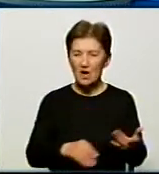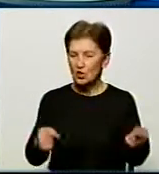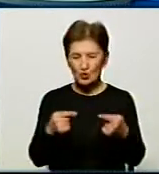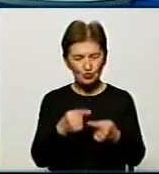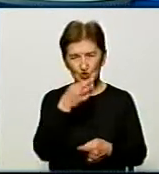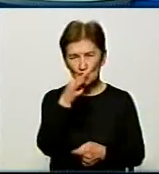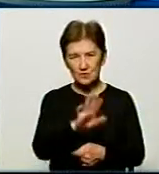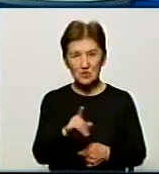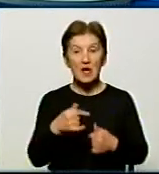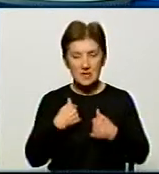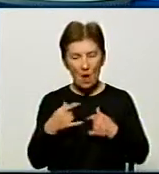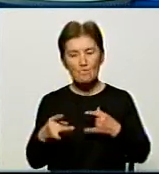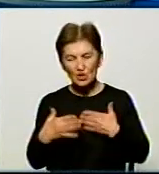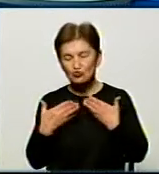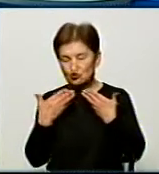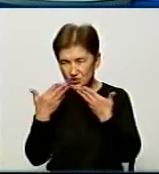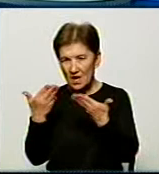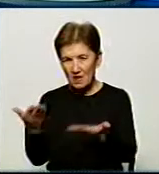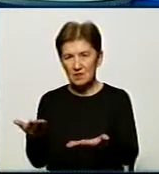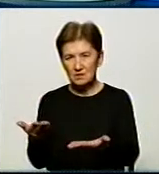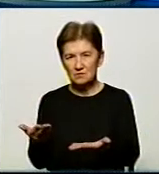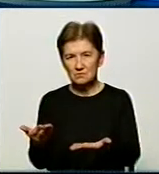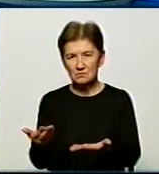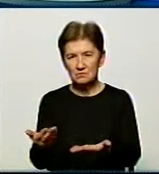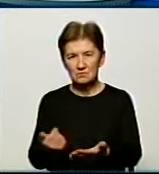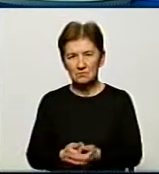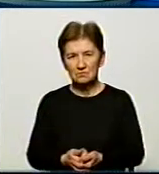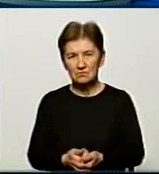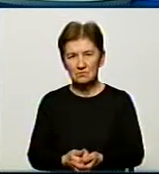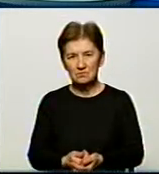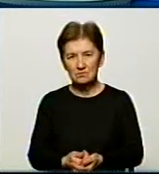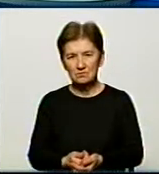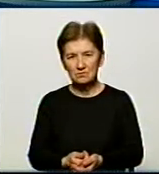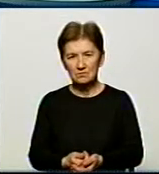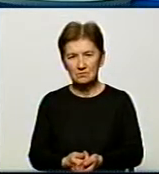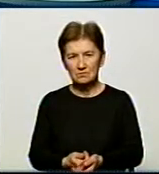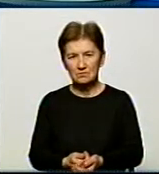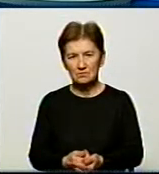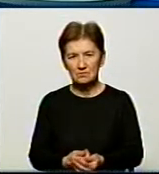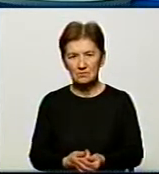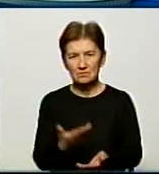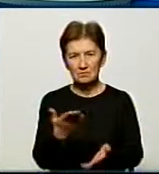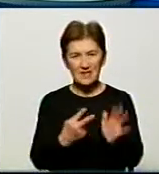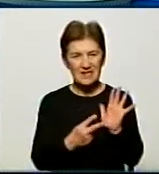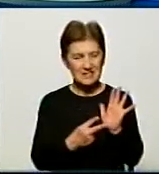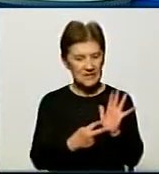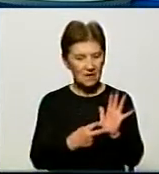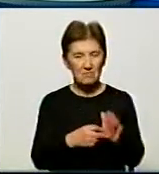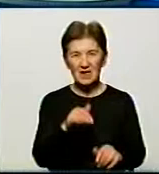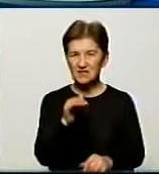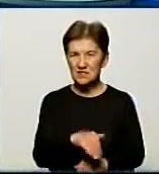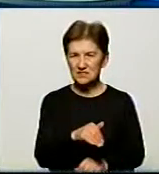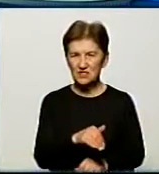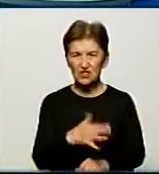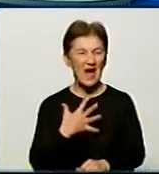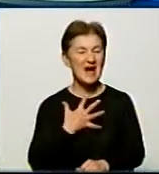те, що я прочитала, я його прочитала. Гаразд, давайте на класній, на гарній цифрі зупинимо. 7 тисяч канадців від чого це залежить?